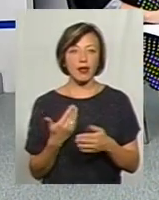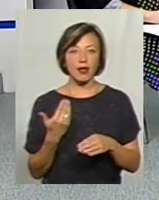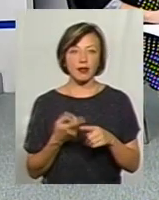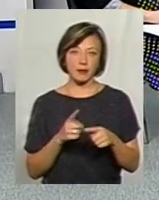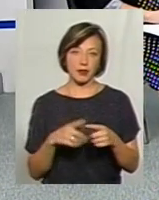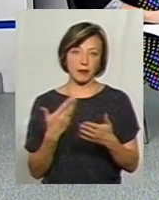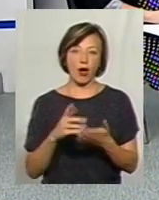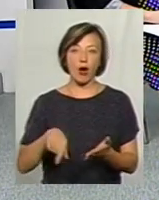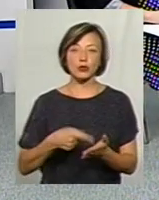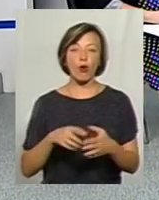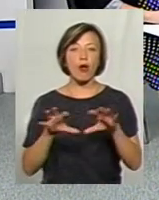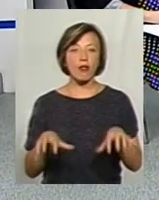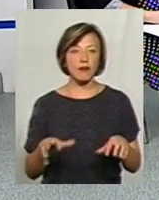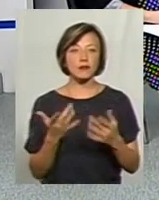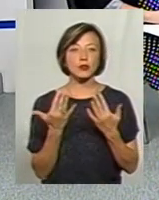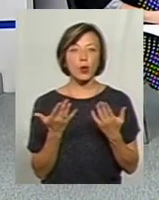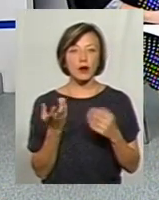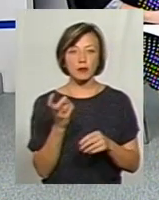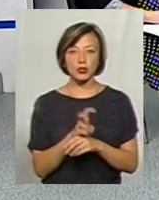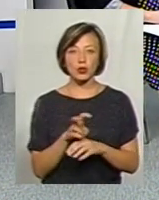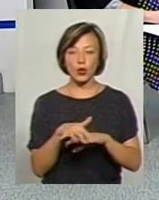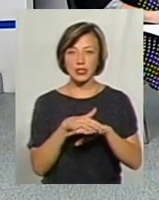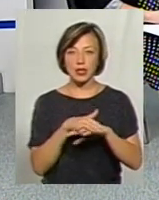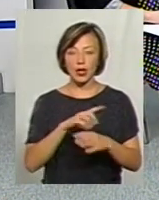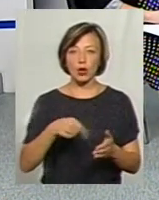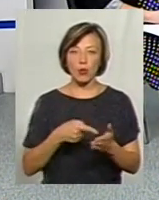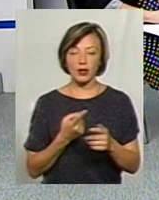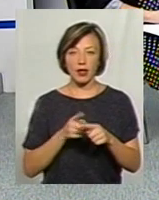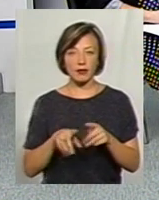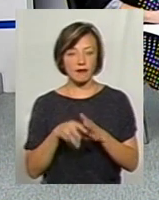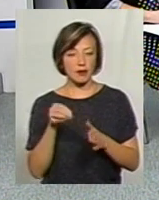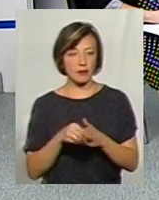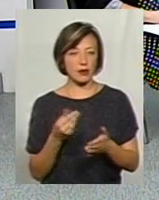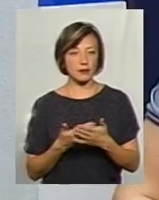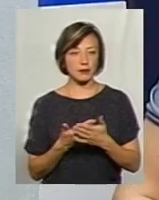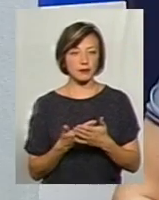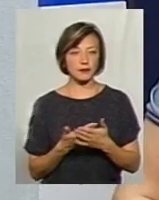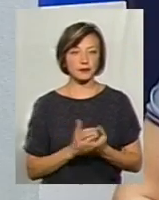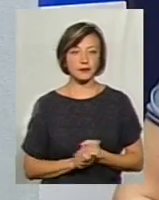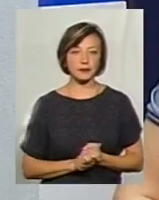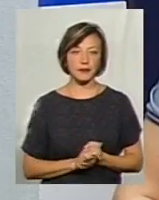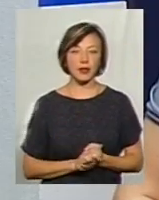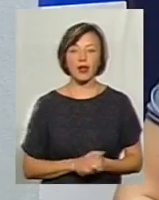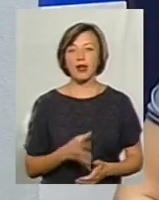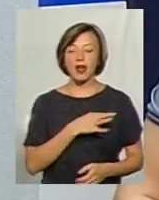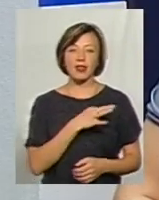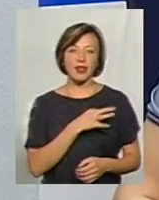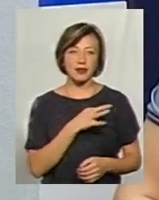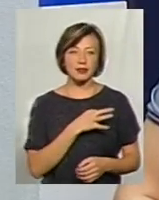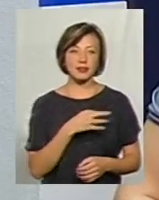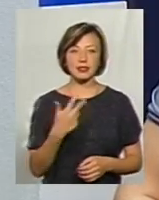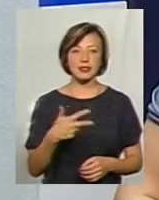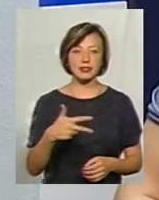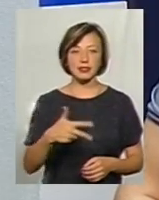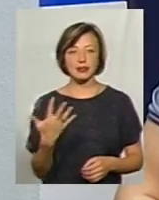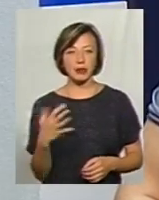городского головы. Сколько пришло там население города на эти выборы? В лучшем случае там... Инертность мы все одно не можем говорить?